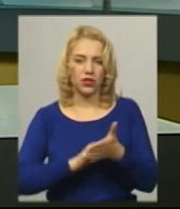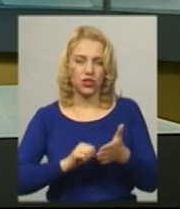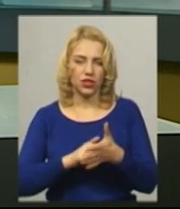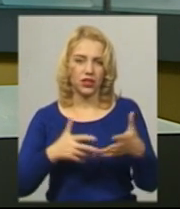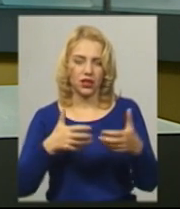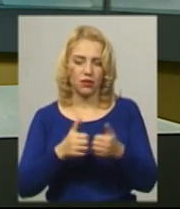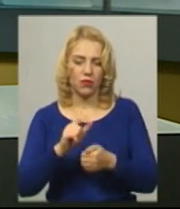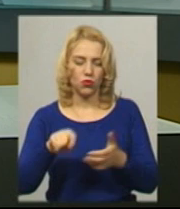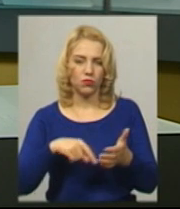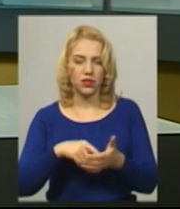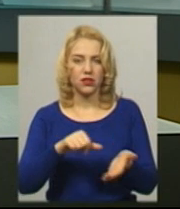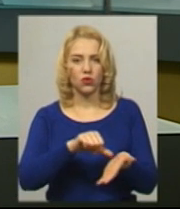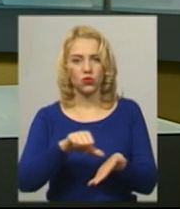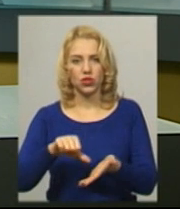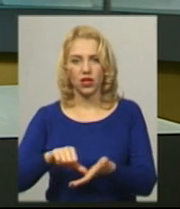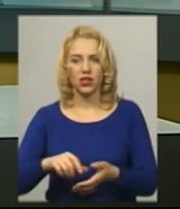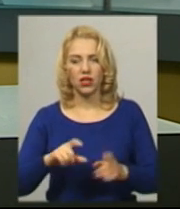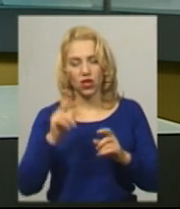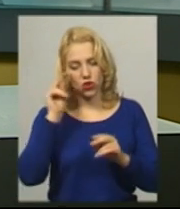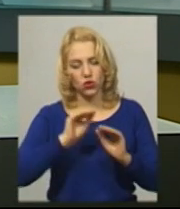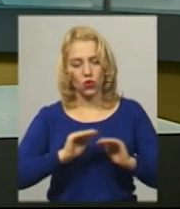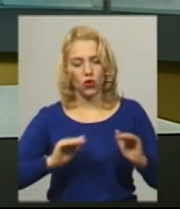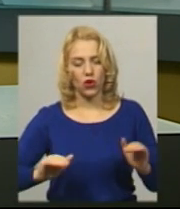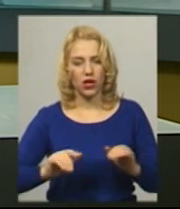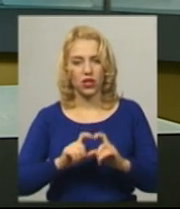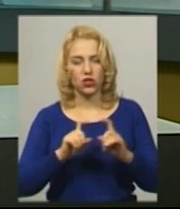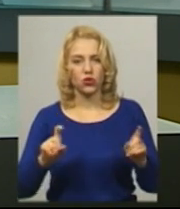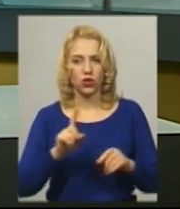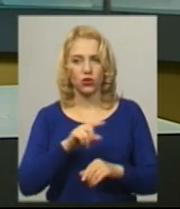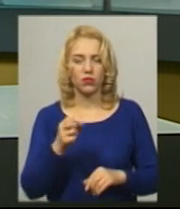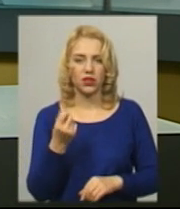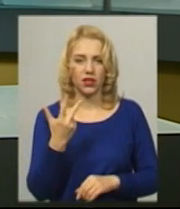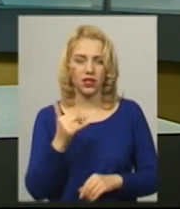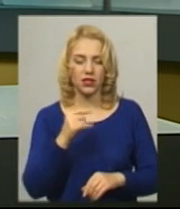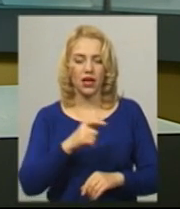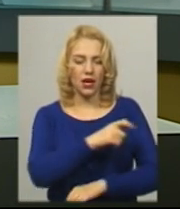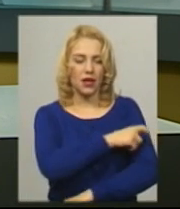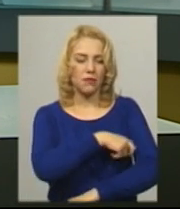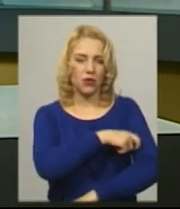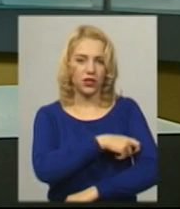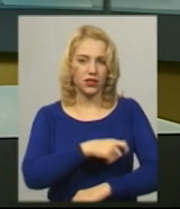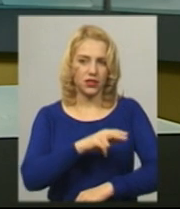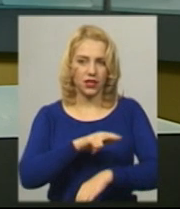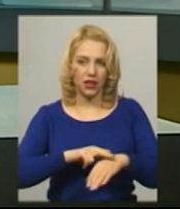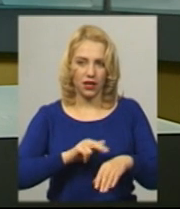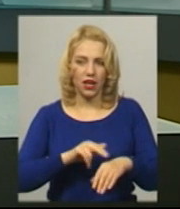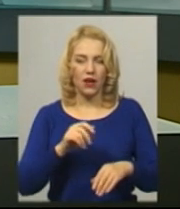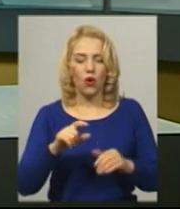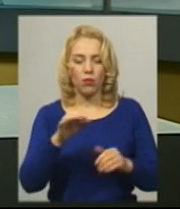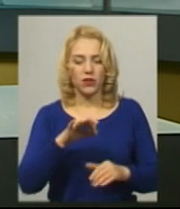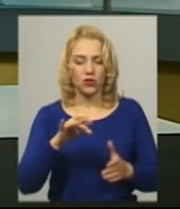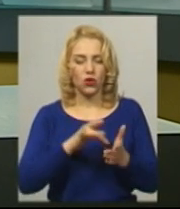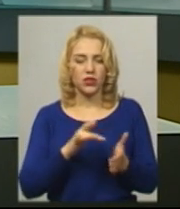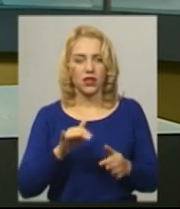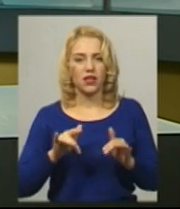місті. Учасники – школярі Хмельницької загальноосвітньої школи номер 13 та патрульна поліція обласного центру. Акція відбувалася у